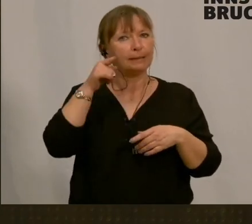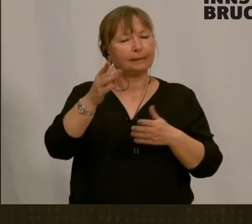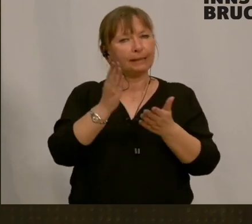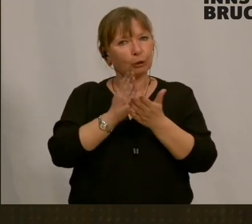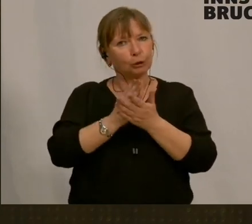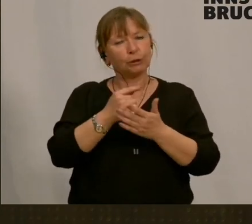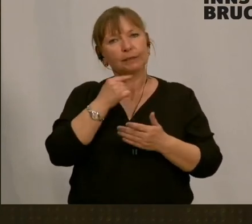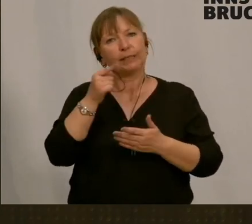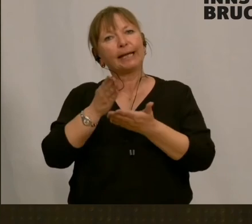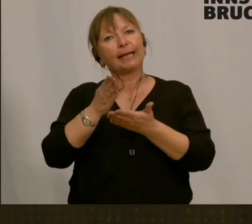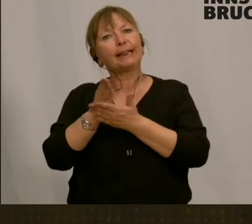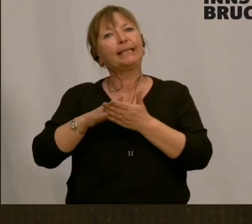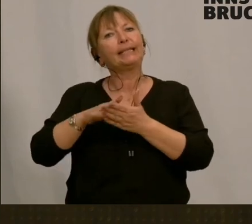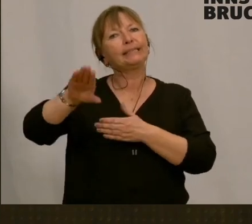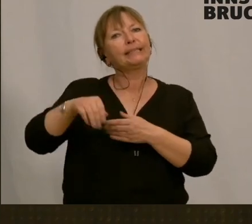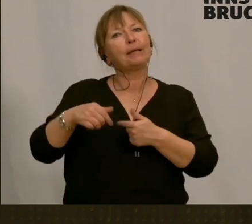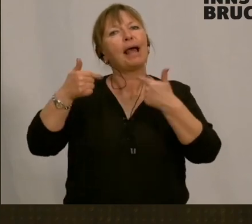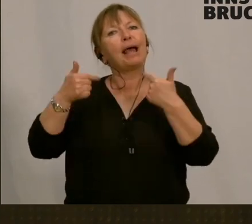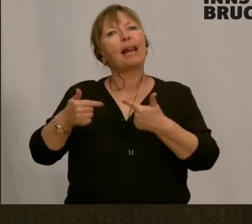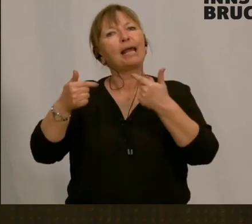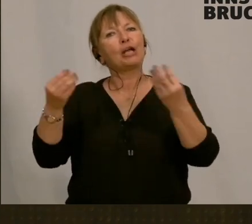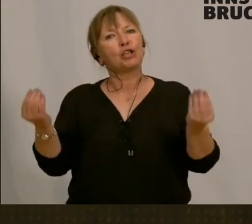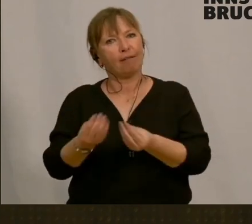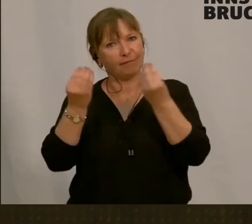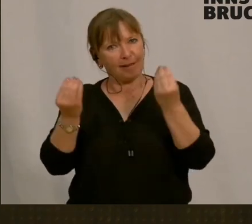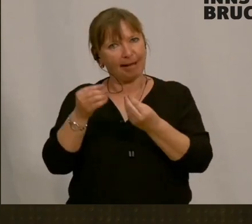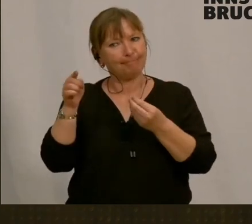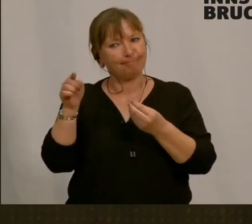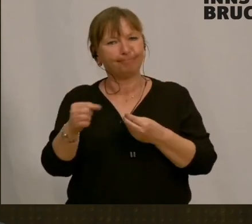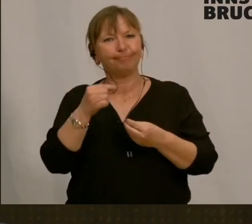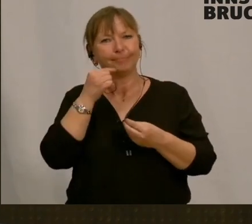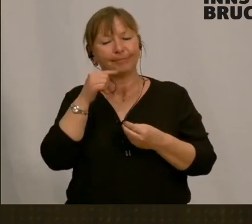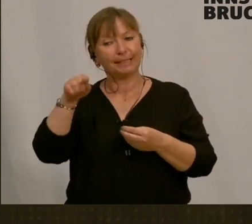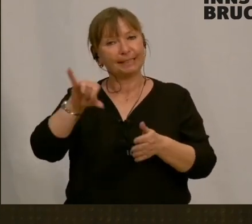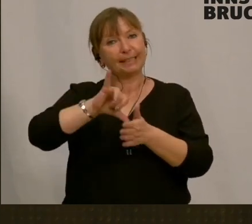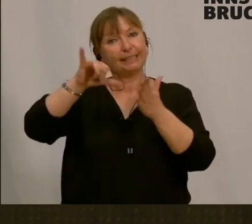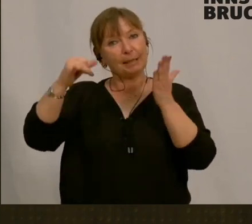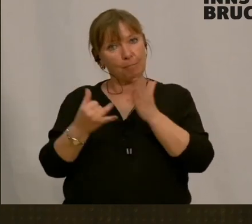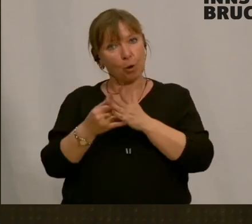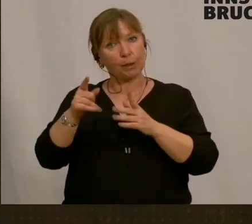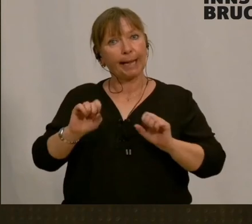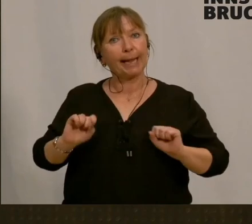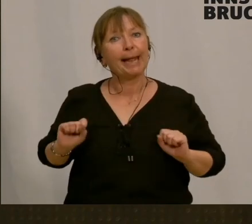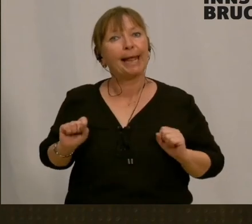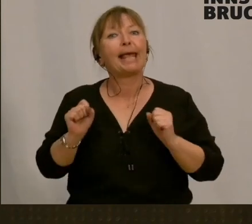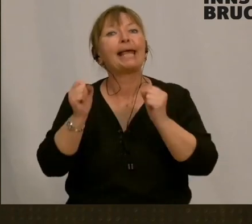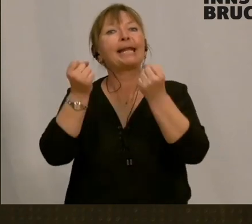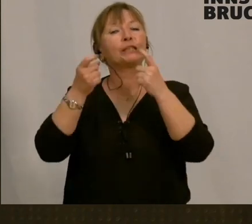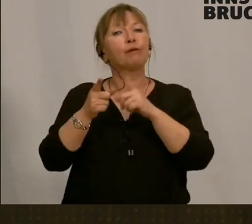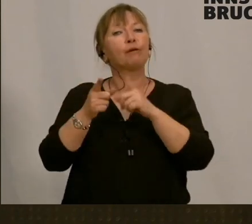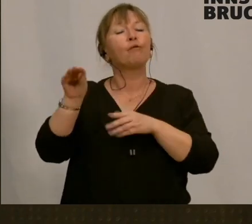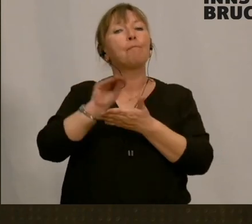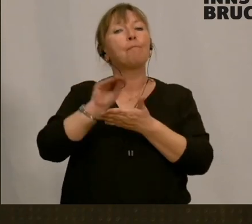Liegenschaftsangelegenheiten in diesem Zusammenhang, dass das Projekt auf Initiative aus dem Büro des Bürgermeisters